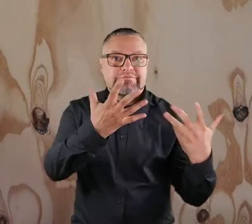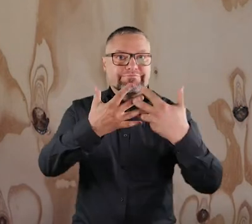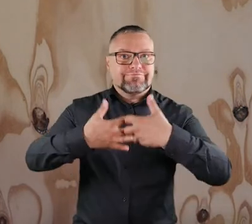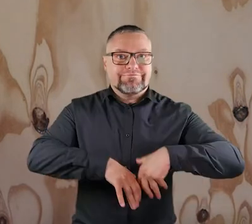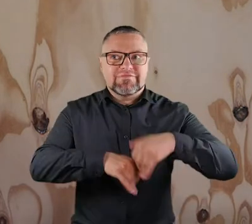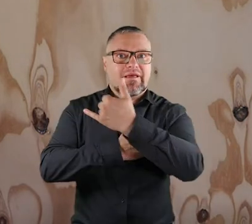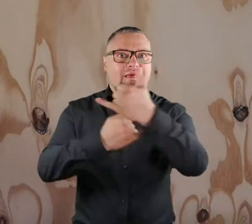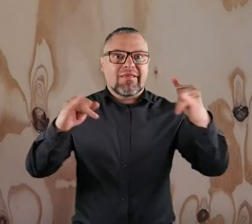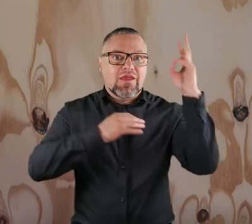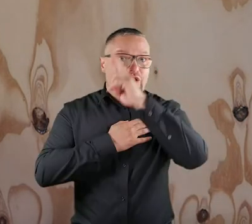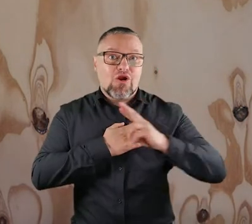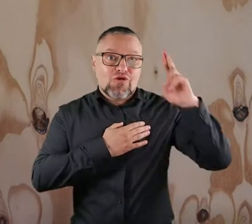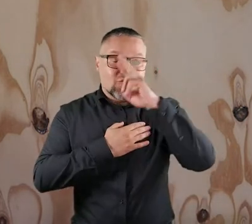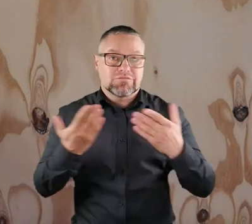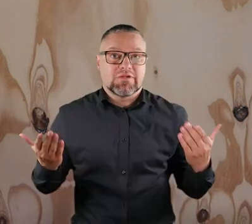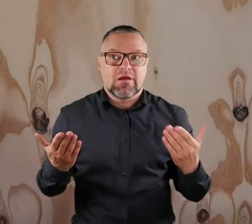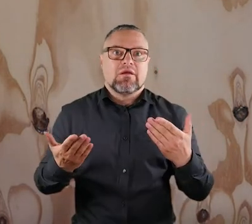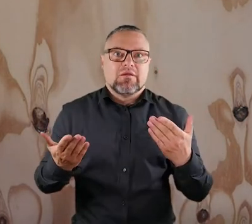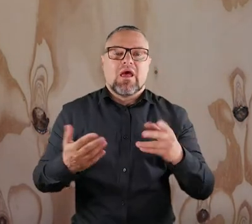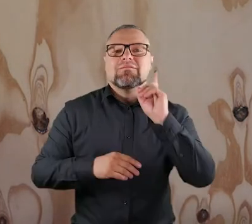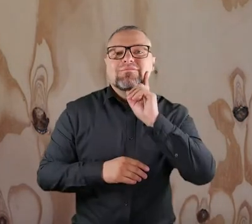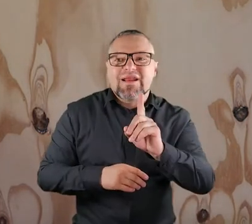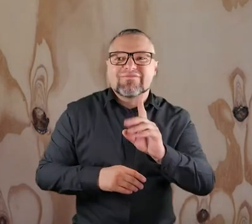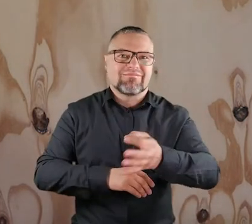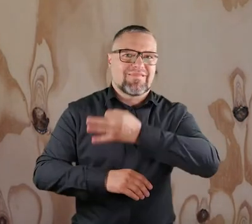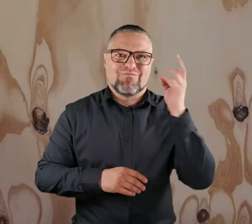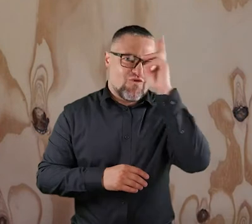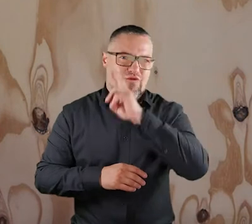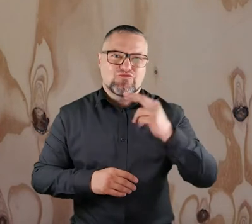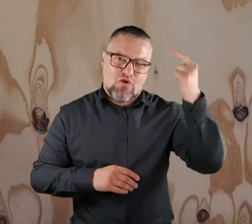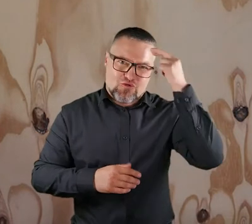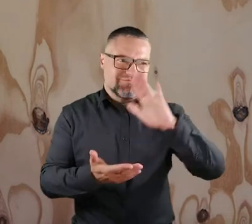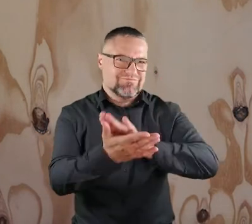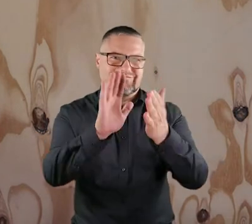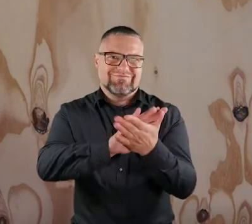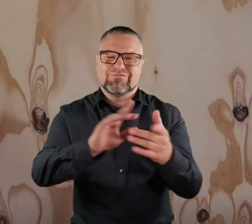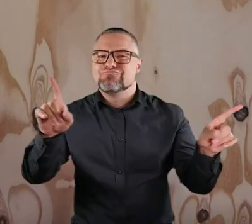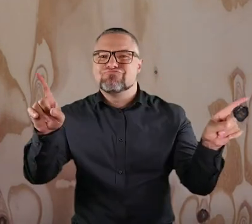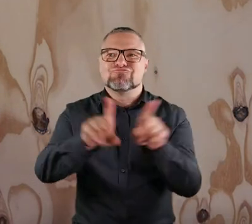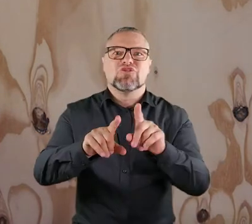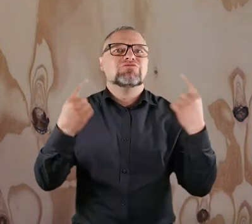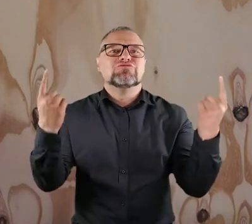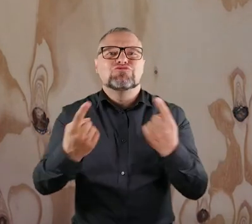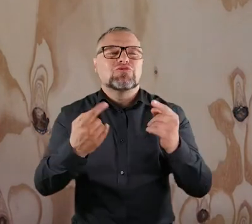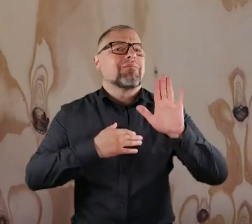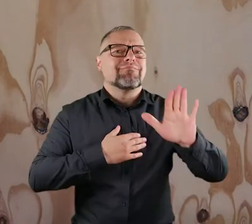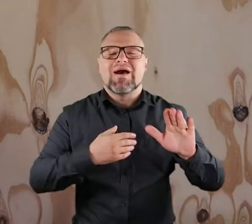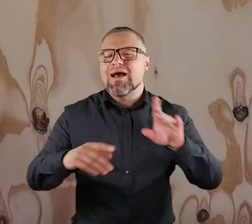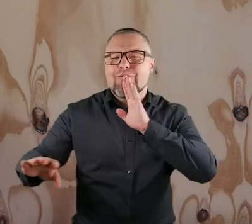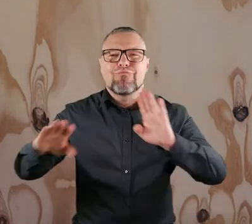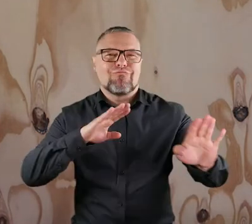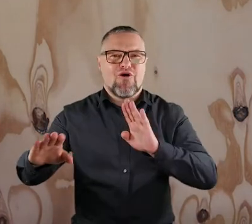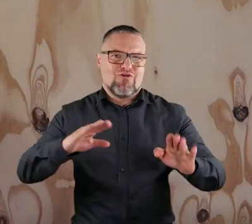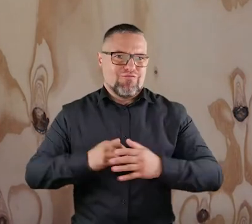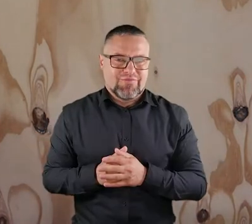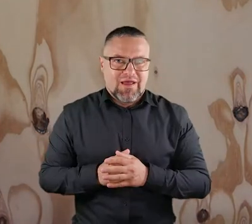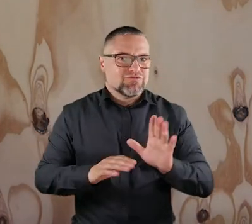zintegrowania się z innymi rodzicami, którzy jak nikt inny tak naprawdę zrozumieją ich położenie, ich sytuację,